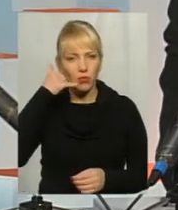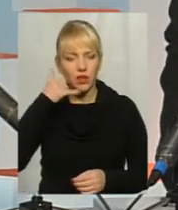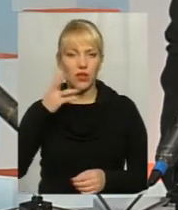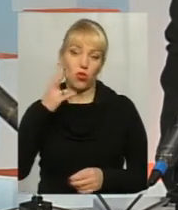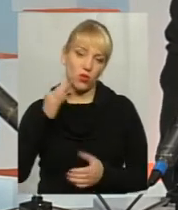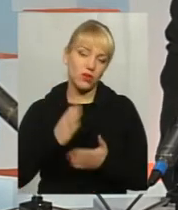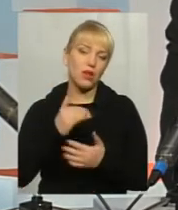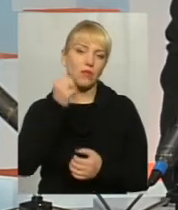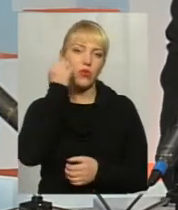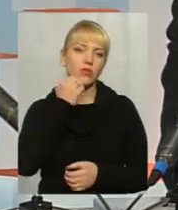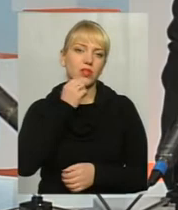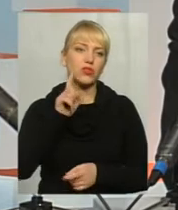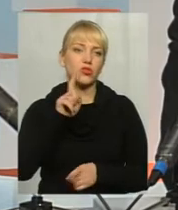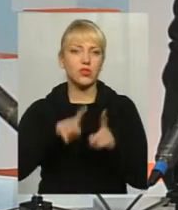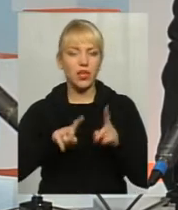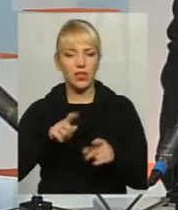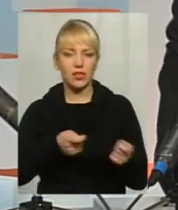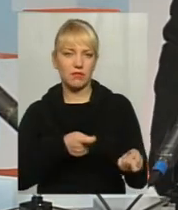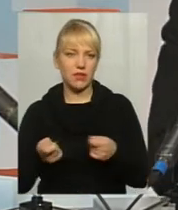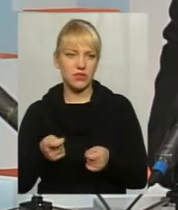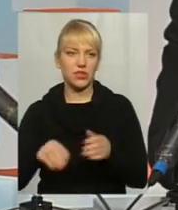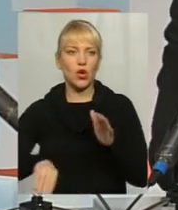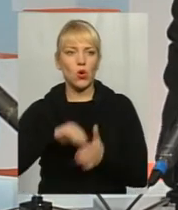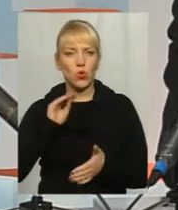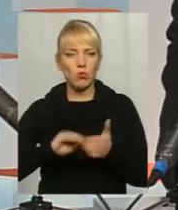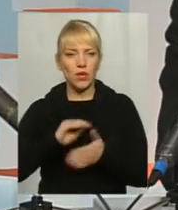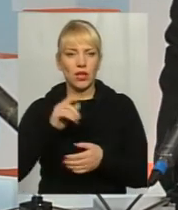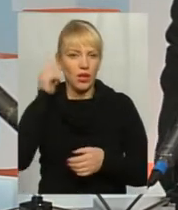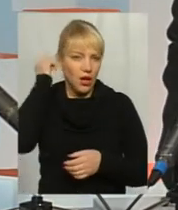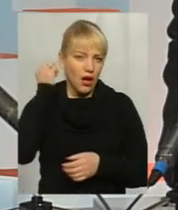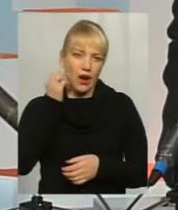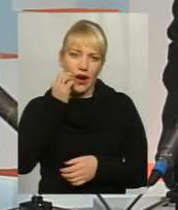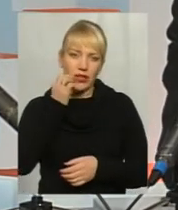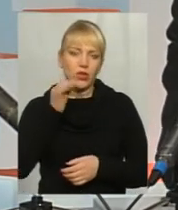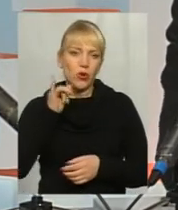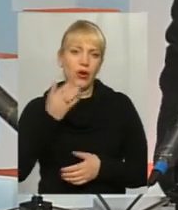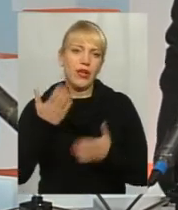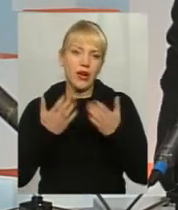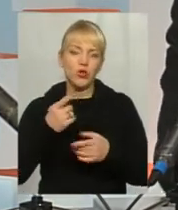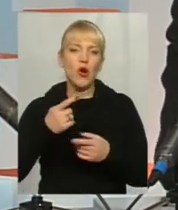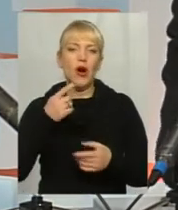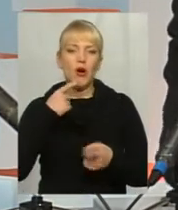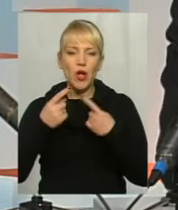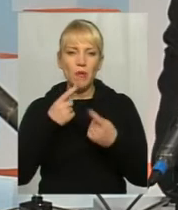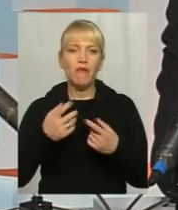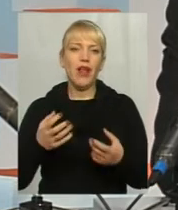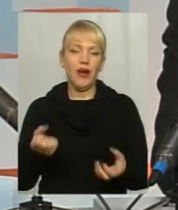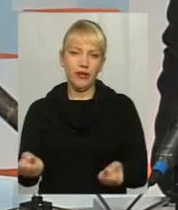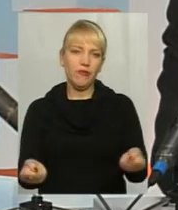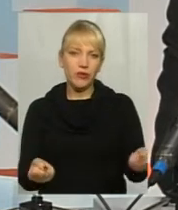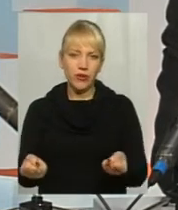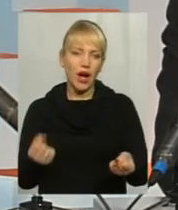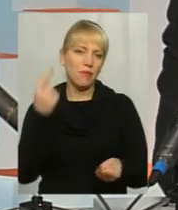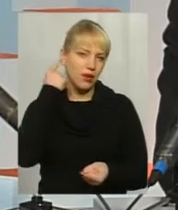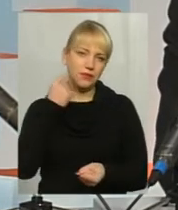подяки за те, що, наприклад, деякі перевізники покупляли гарнітури, якщо вони розмовляють, то вони розмовляють, не тримаючи в руці